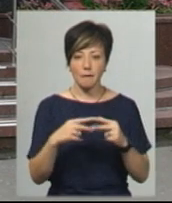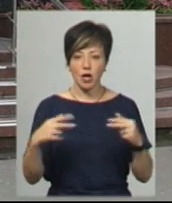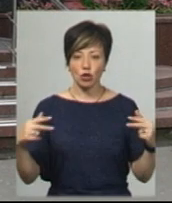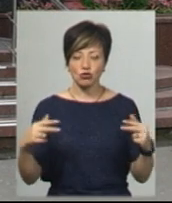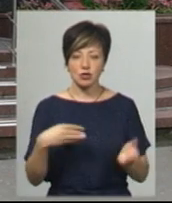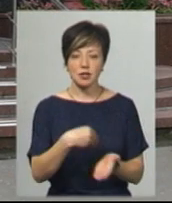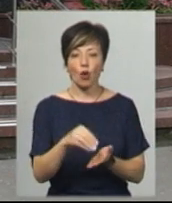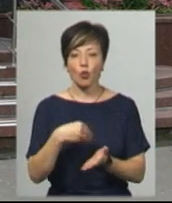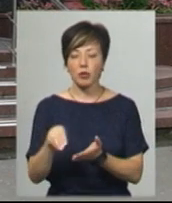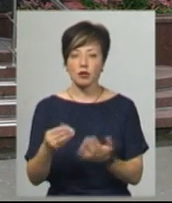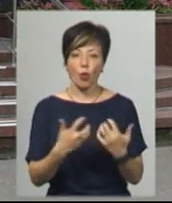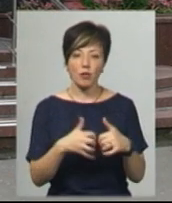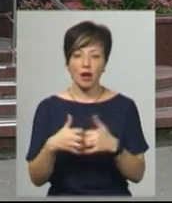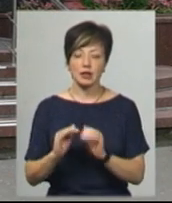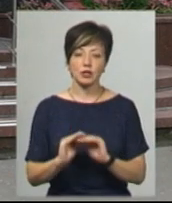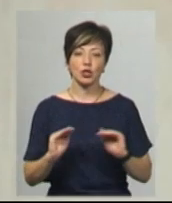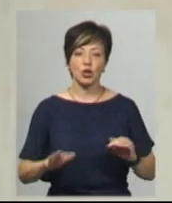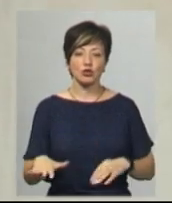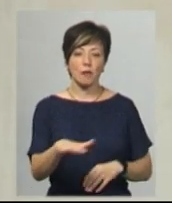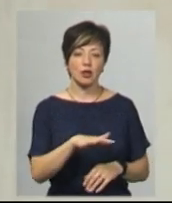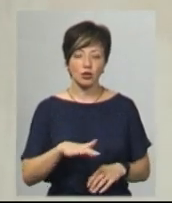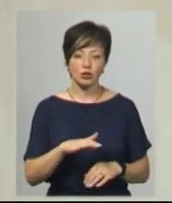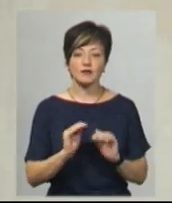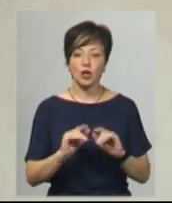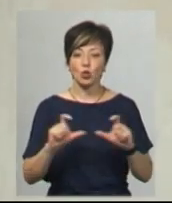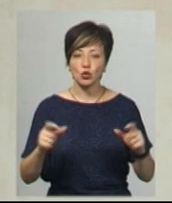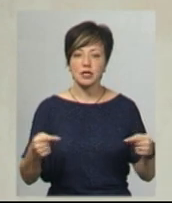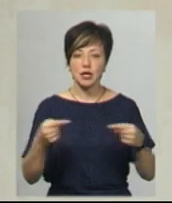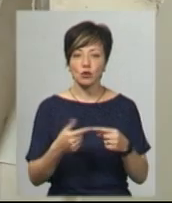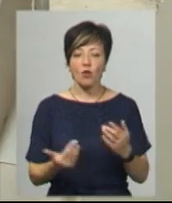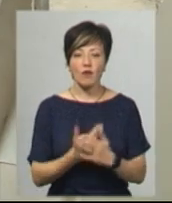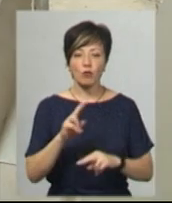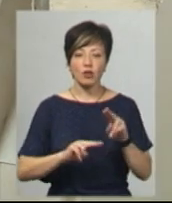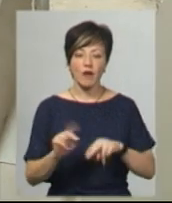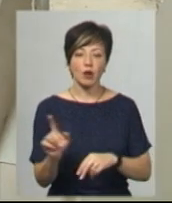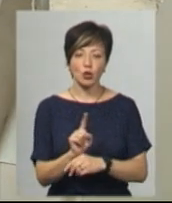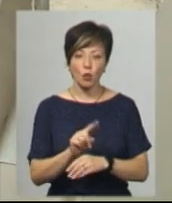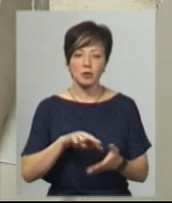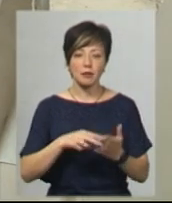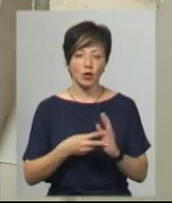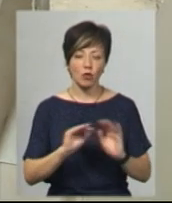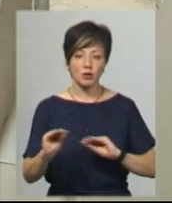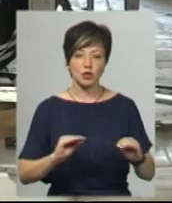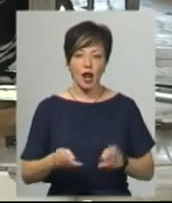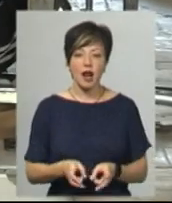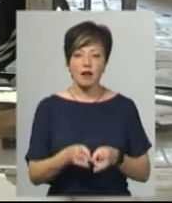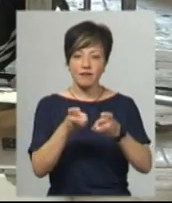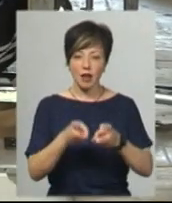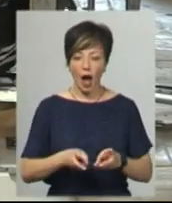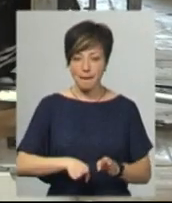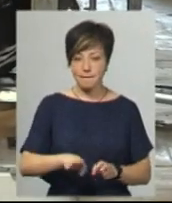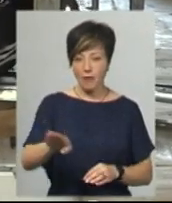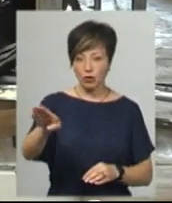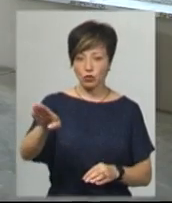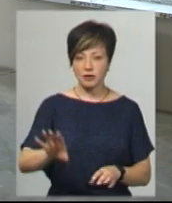закуплено вже обладнання на дитячі майданчики. У садочку, згідно з новими будівельними нормами, заплановане облаштування ліфта та пандусів.